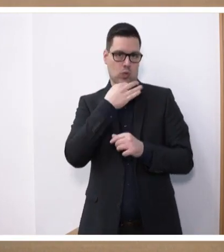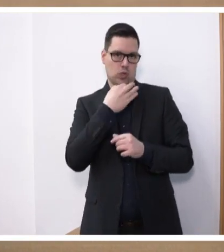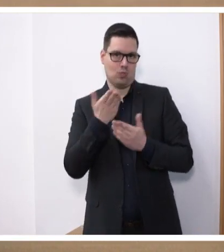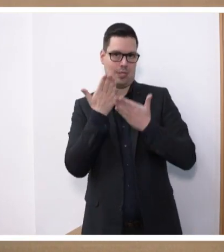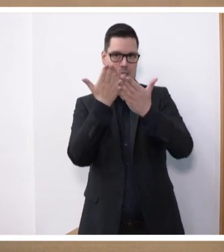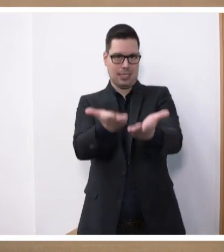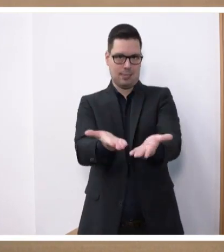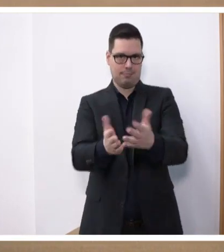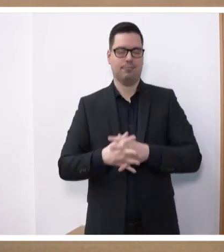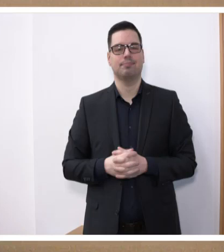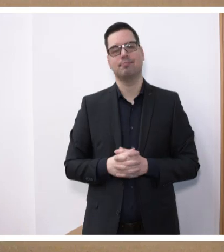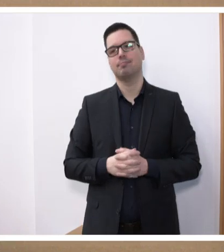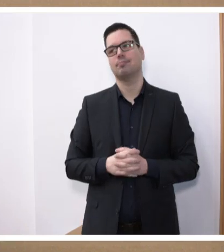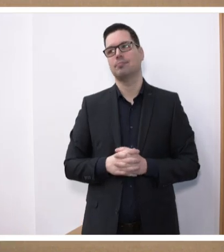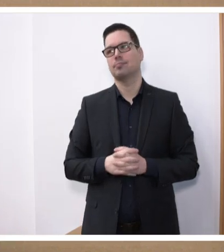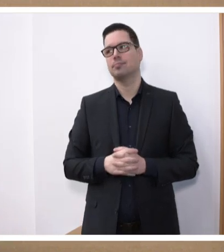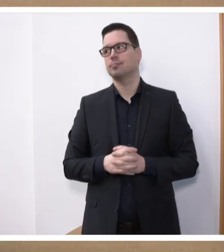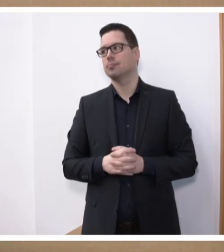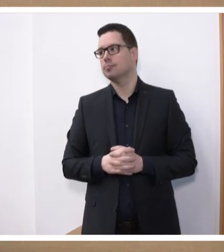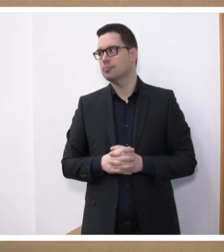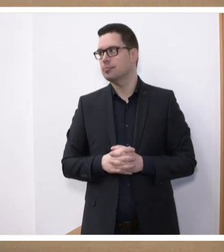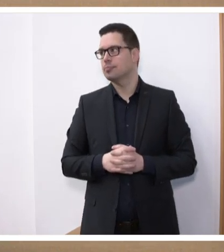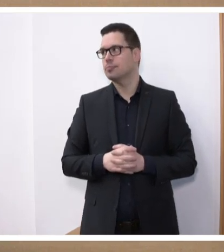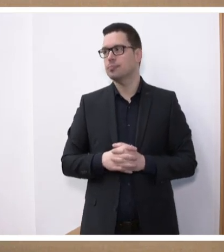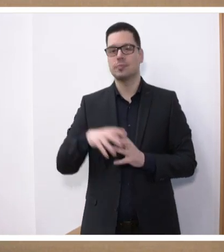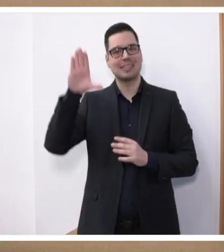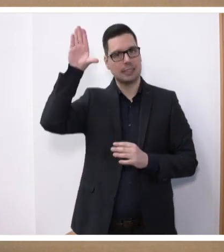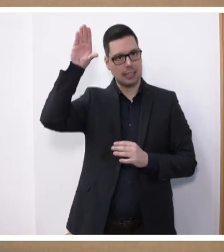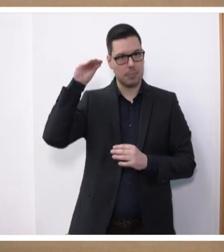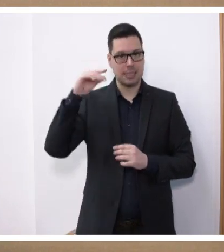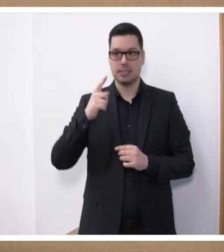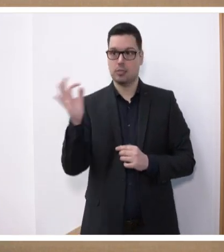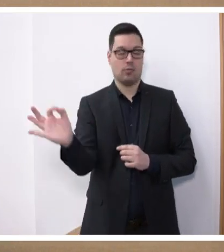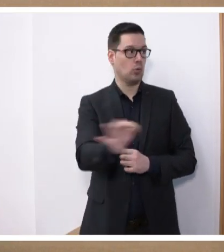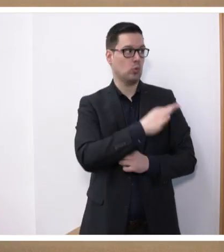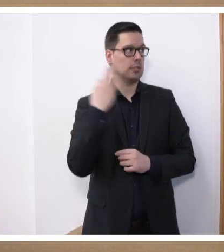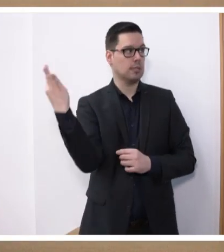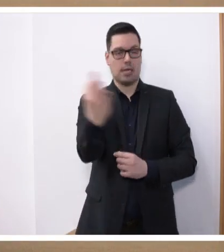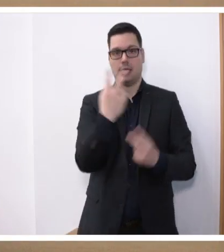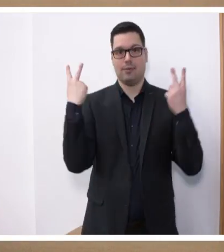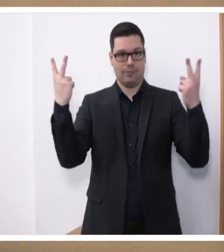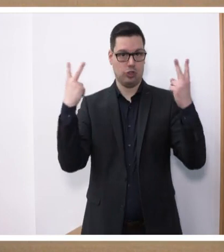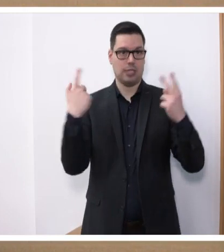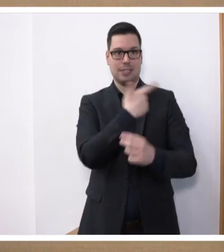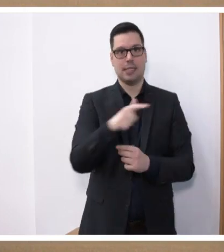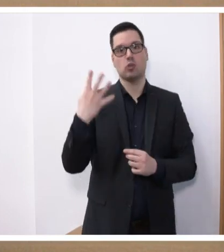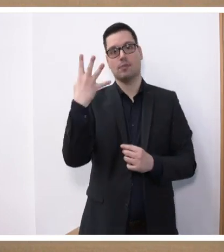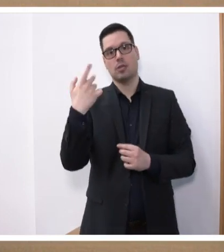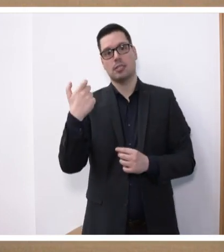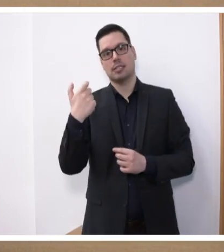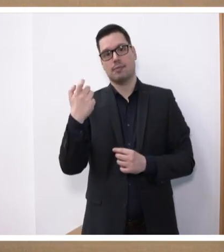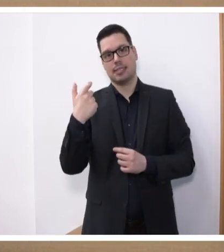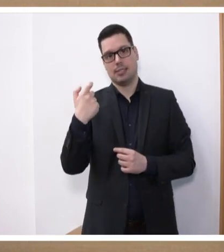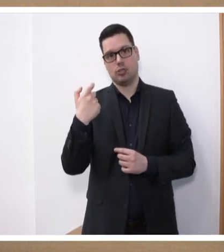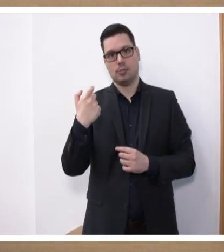Verfügung gestellt wird. Unter dem Motto, Demenz geht uns alle an, wird 2024 zum sechsten